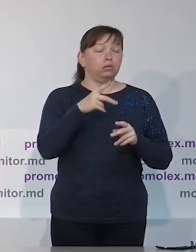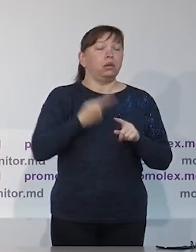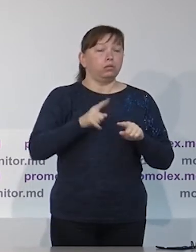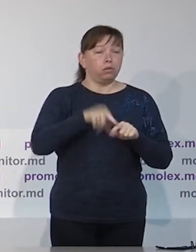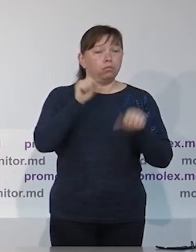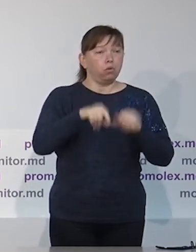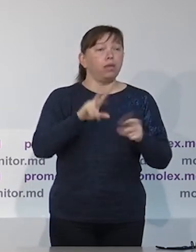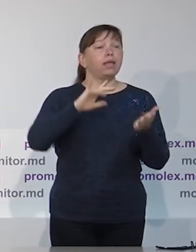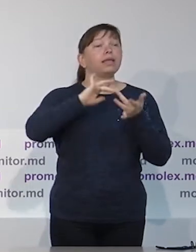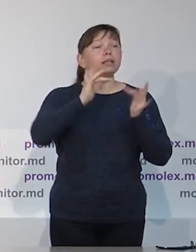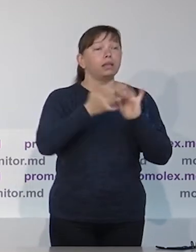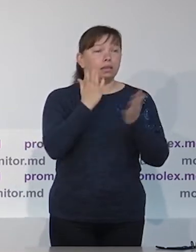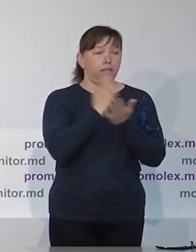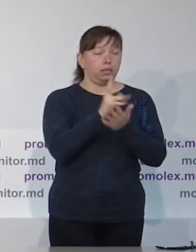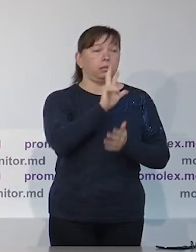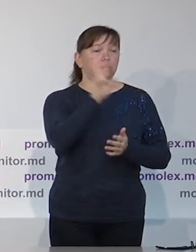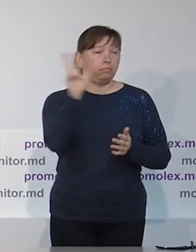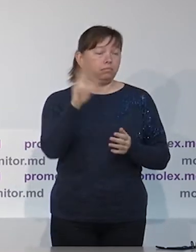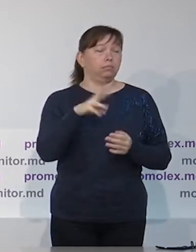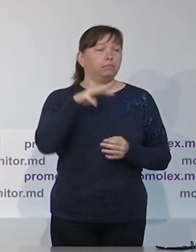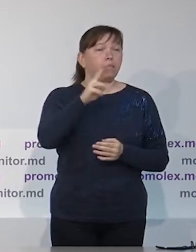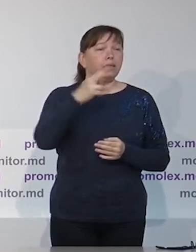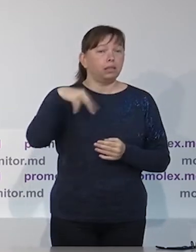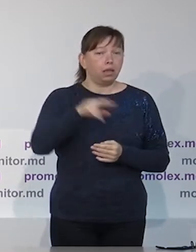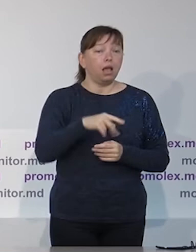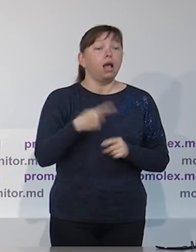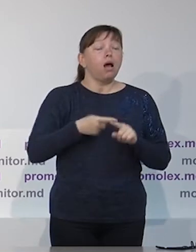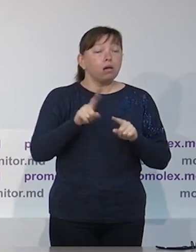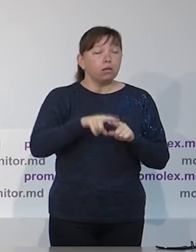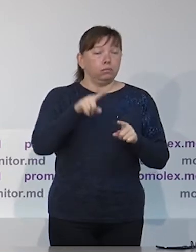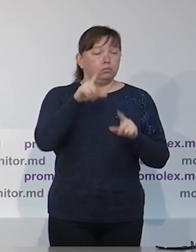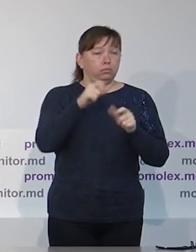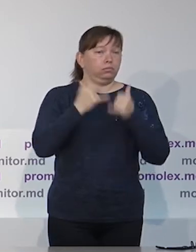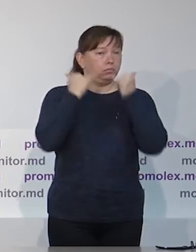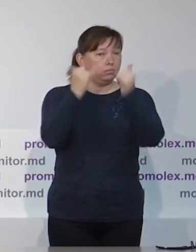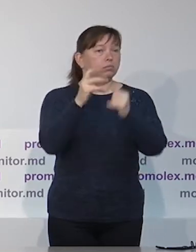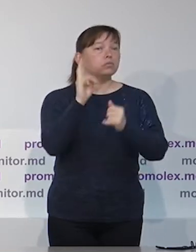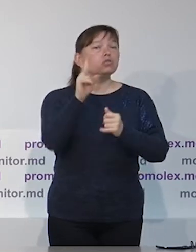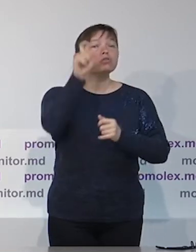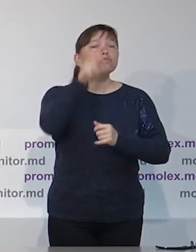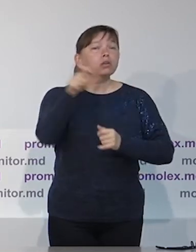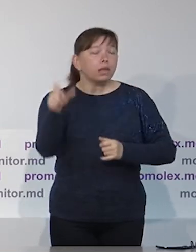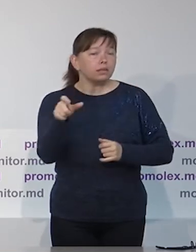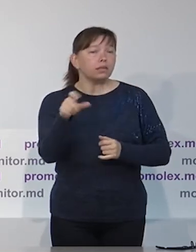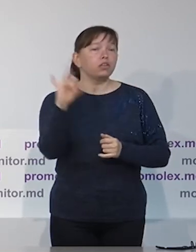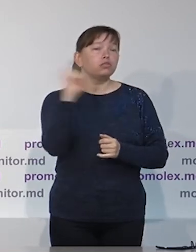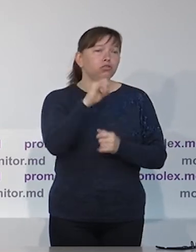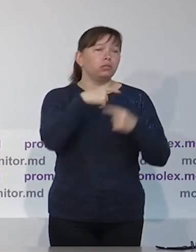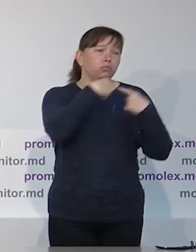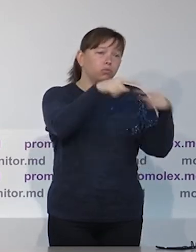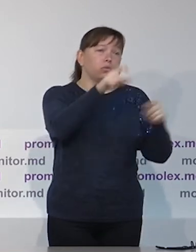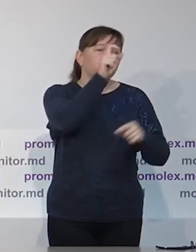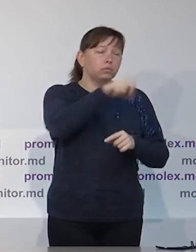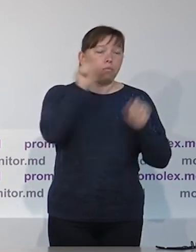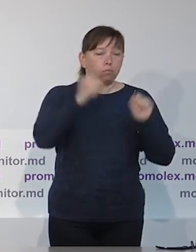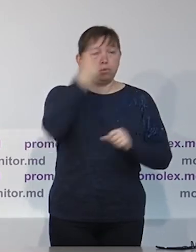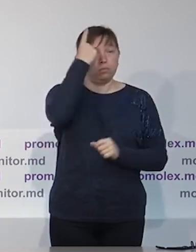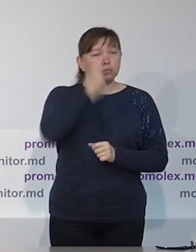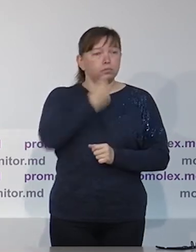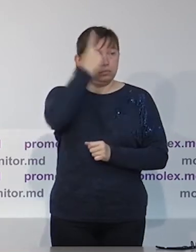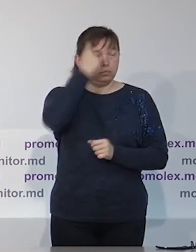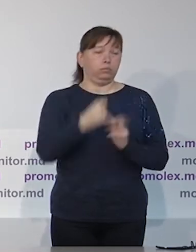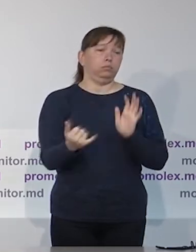разных избирательных конкурентов на местах с помощью страницы,